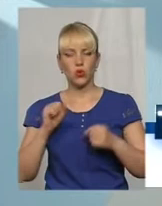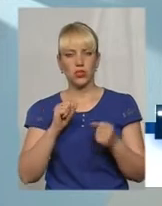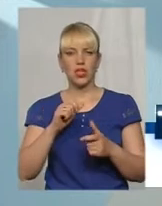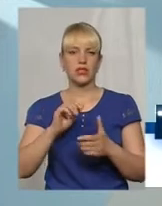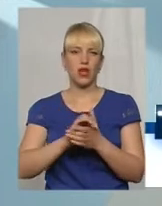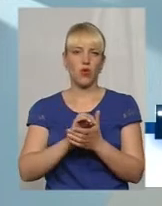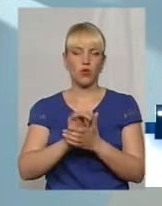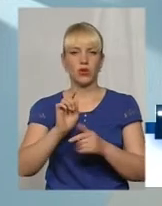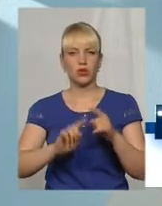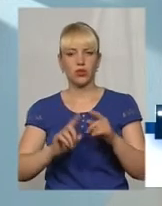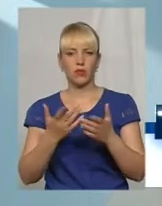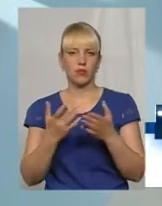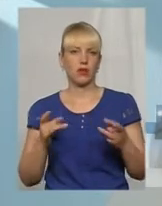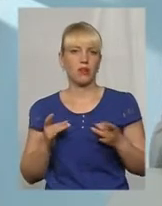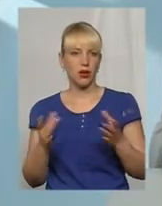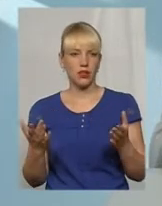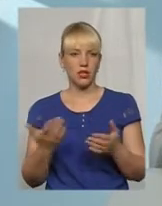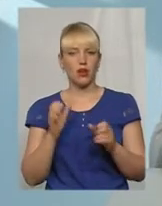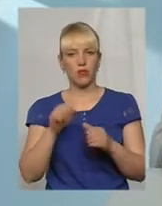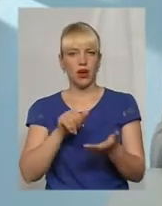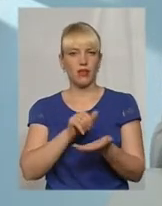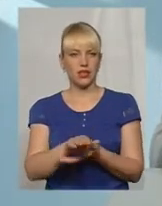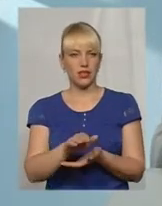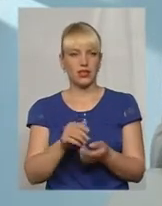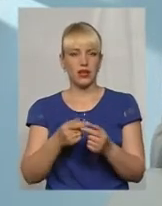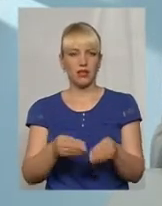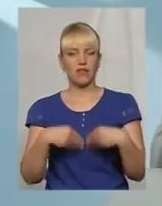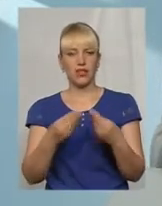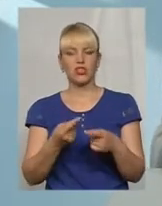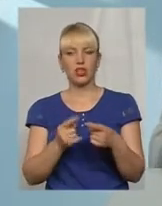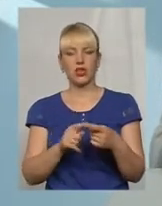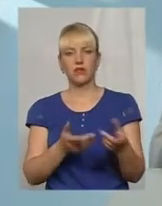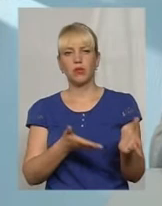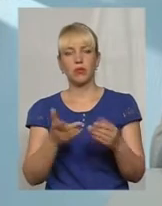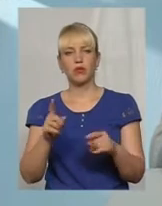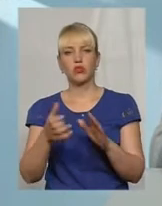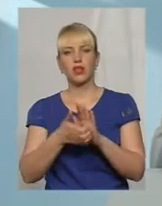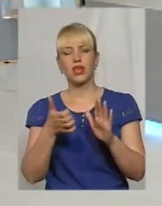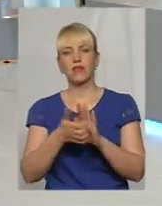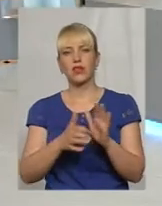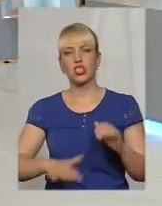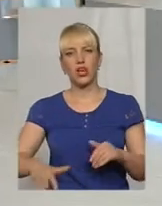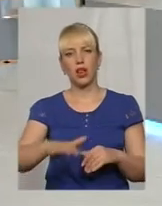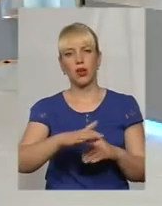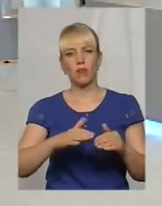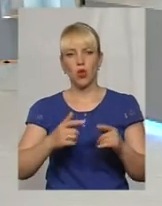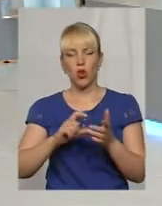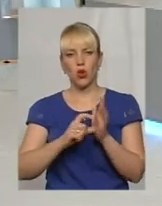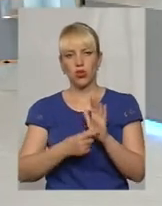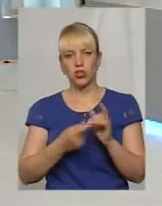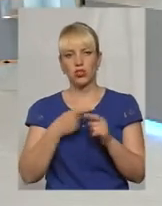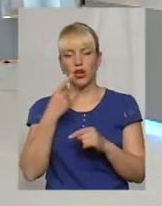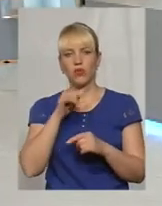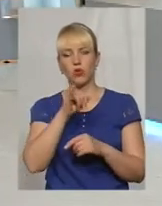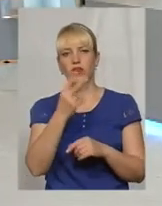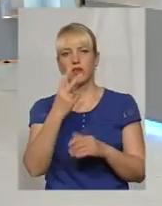на якийсь праздник, можливо відказати в видаче цього приглашення, тому, що не вистачало житлої площади, квартати. У вас, кажуть,